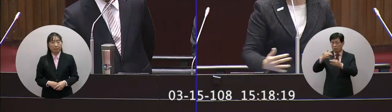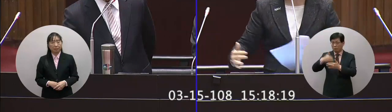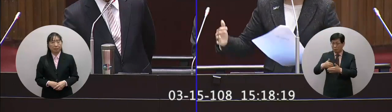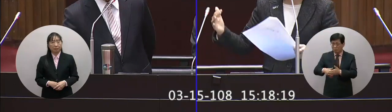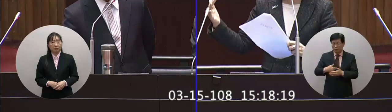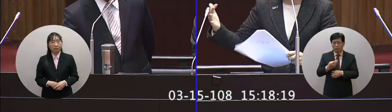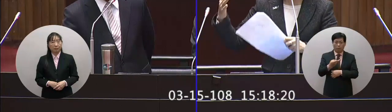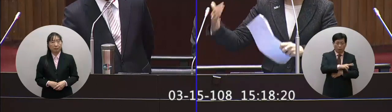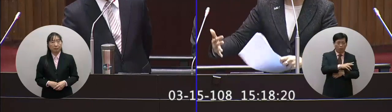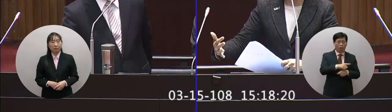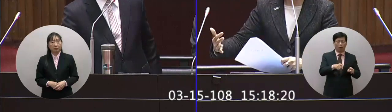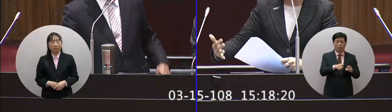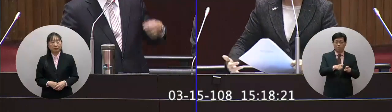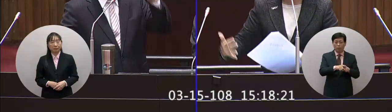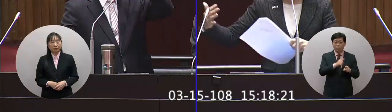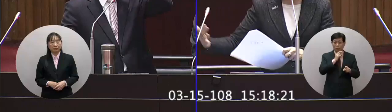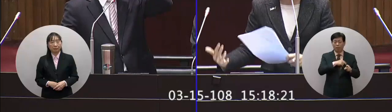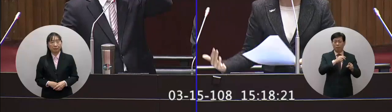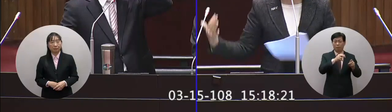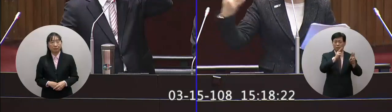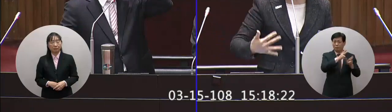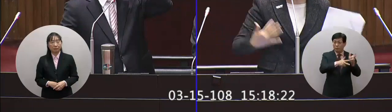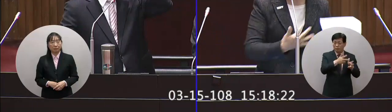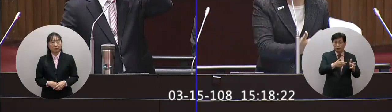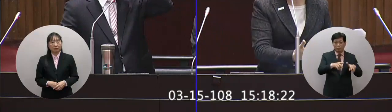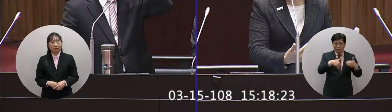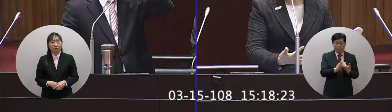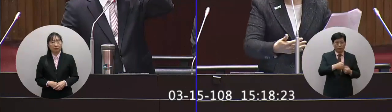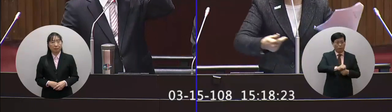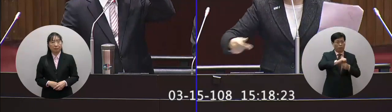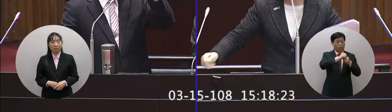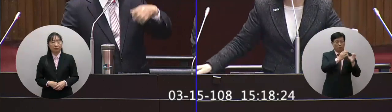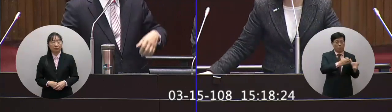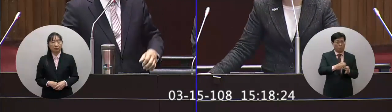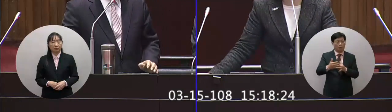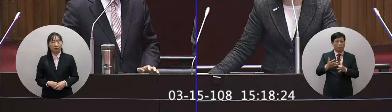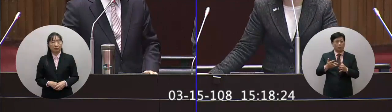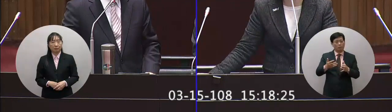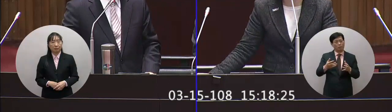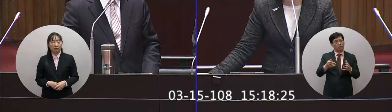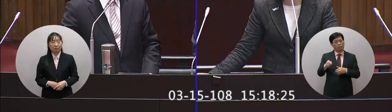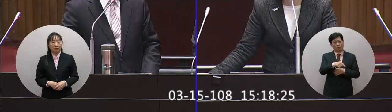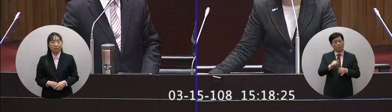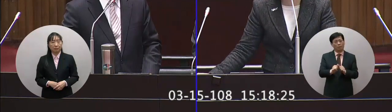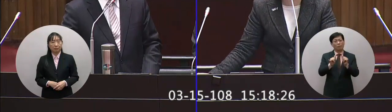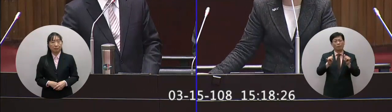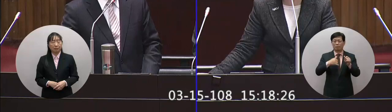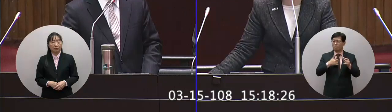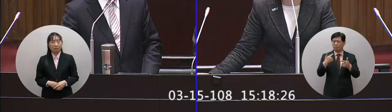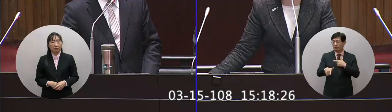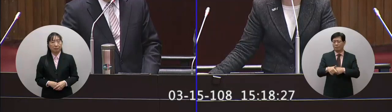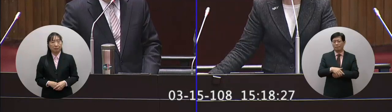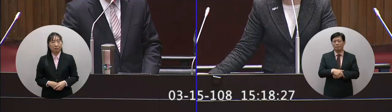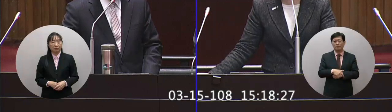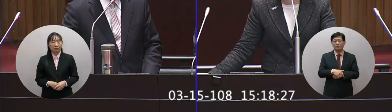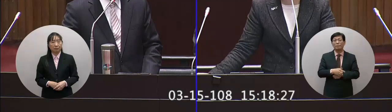火力發電減少這空污的問題那民間的話一直在增設這個民間的火力發電廠這不是一致